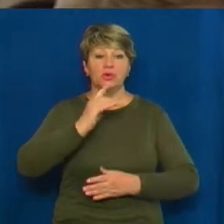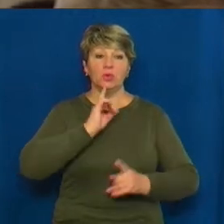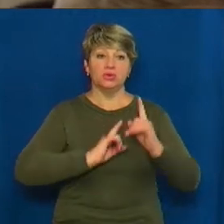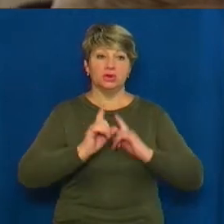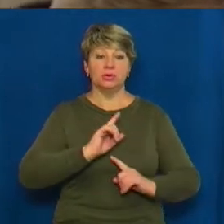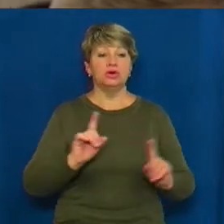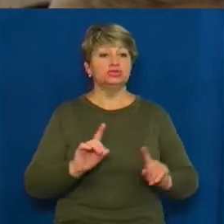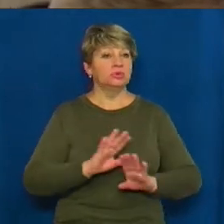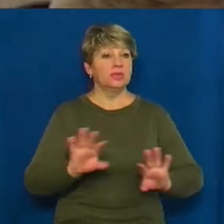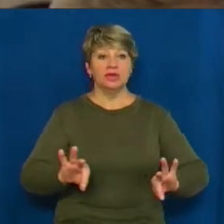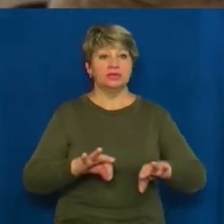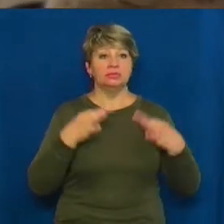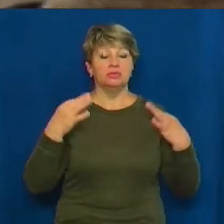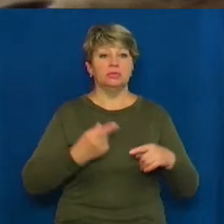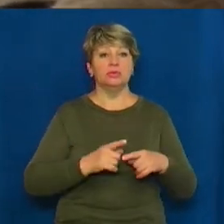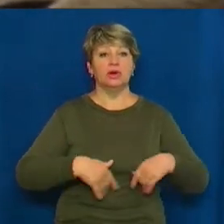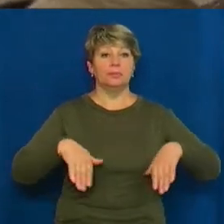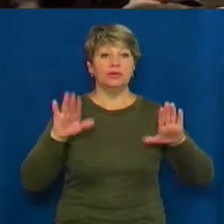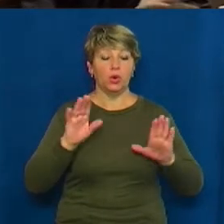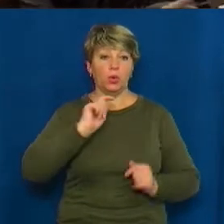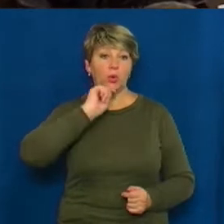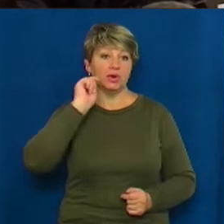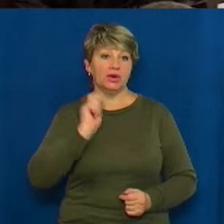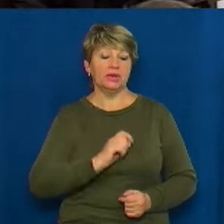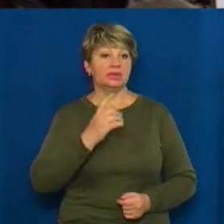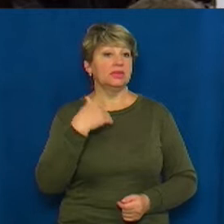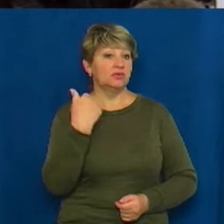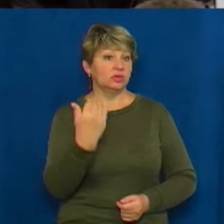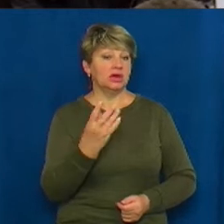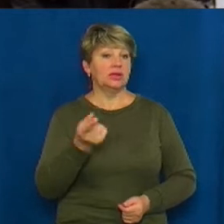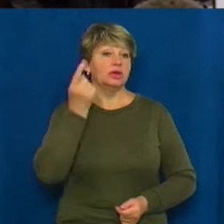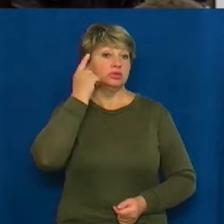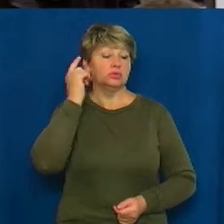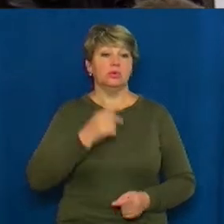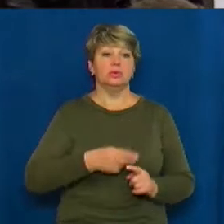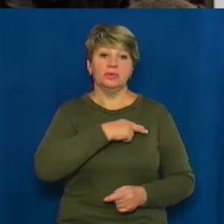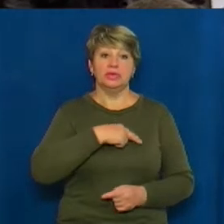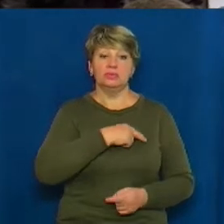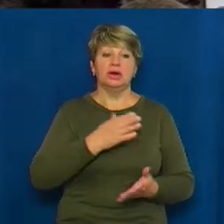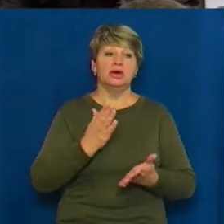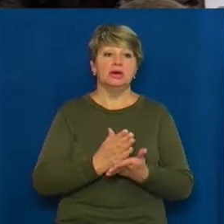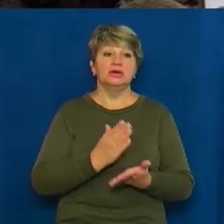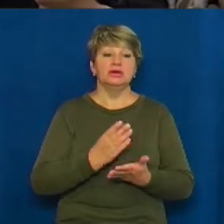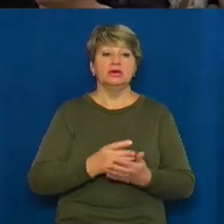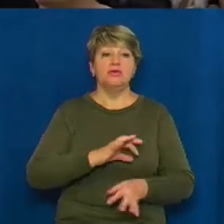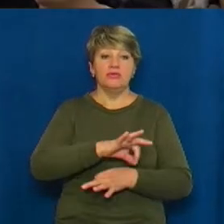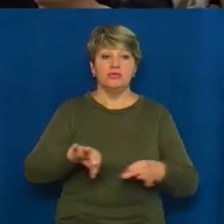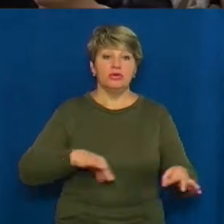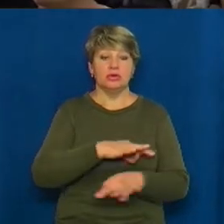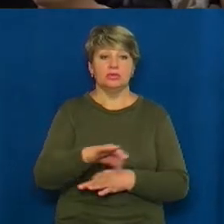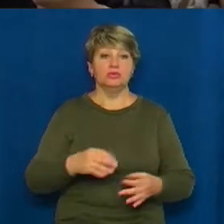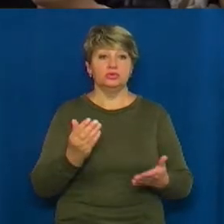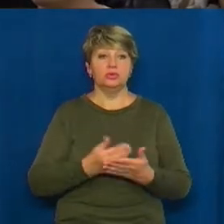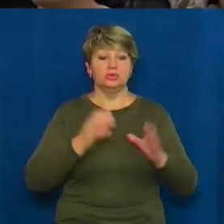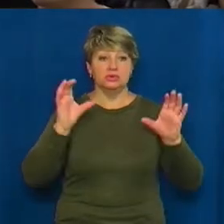аби не допустити капітуляції України. Вона, на думку депутатів, передбачена формулею Штайнмаєра. Ініціював звернення